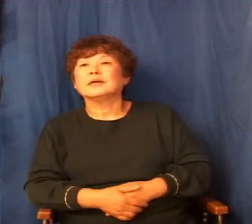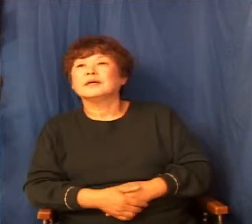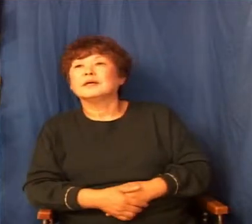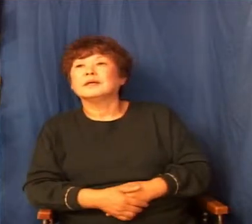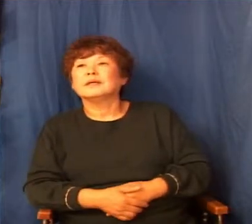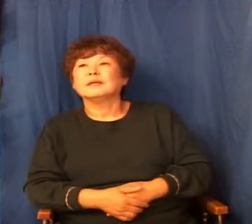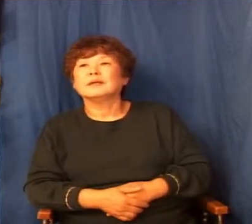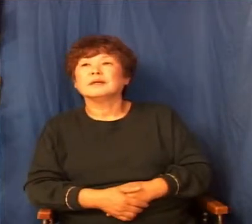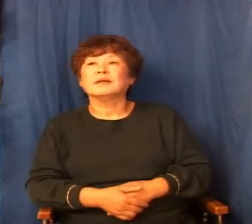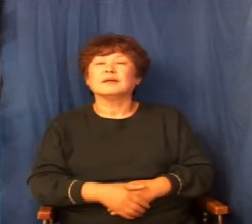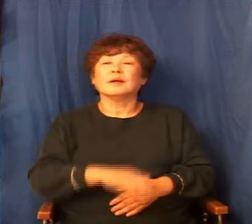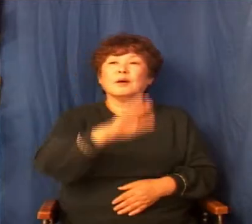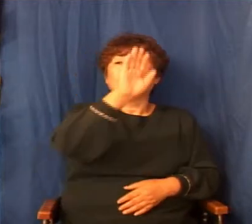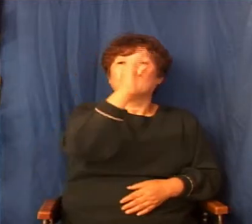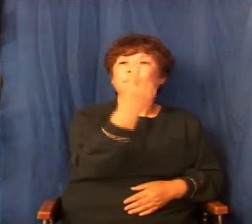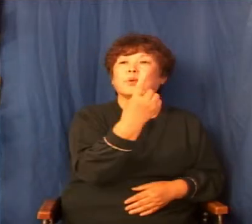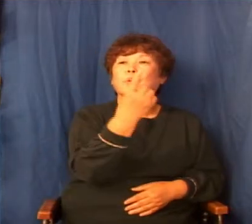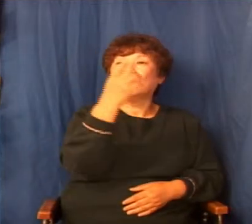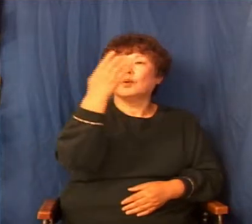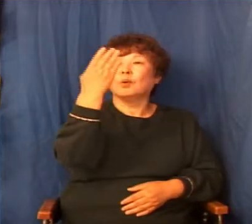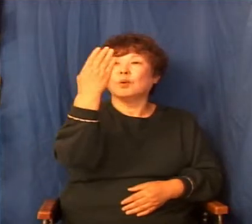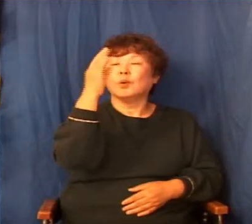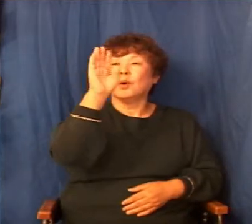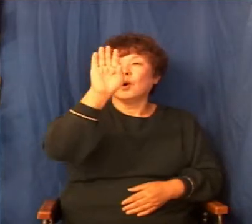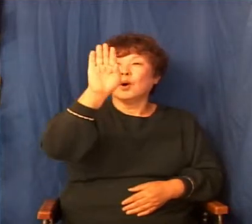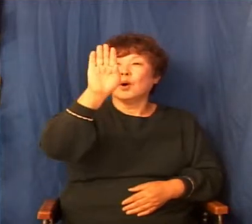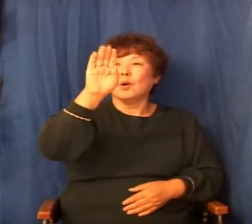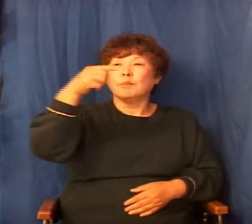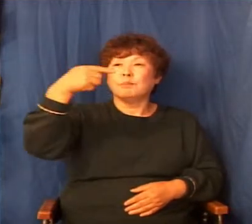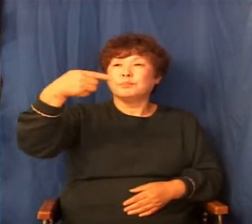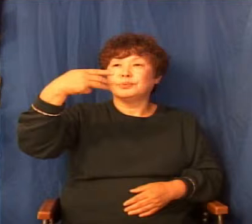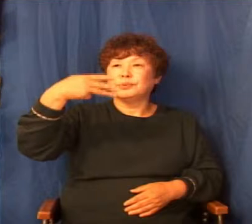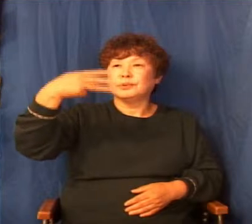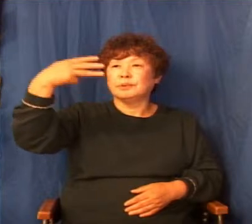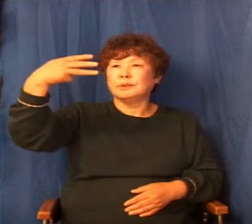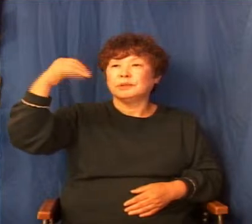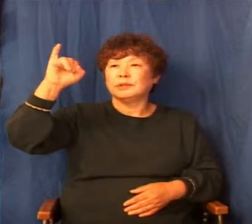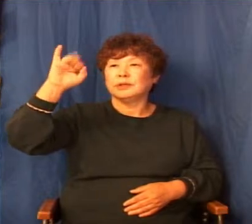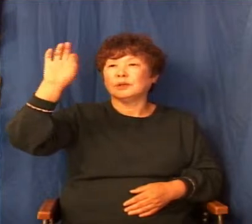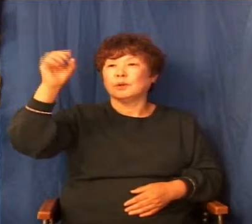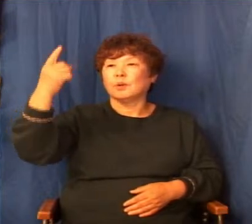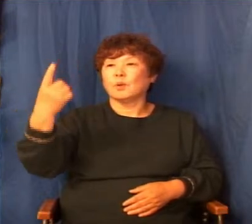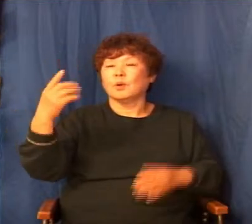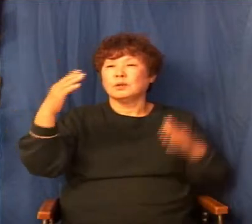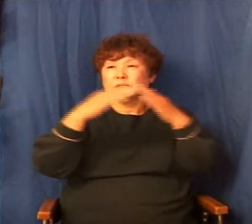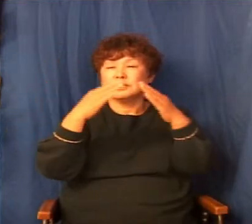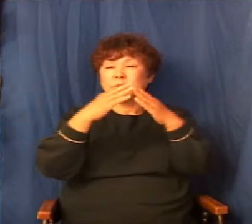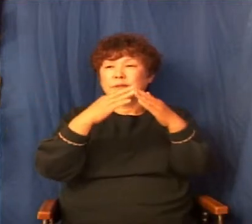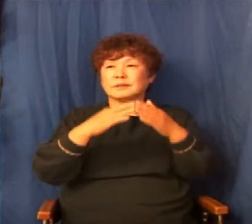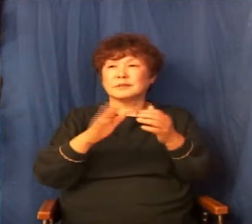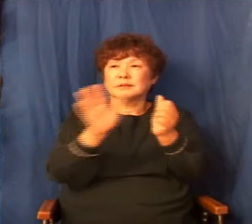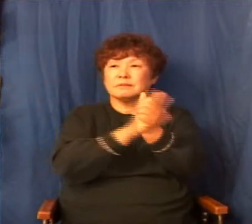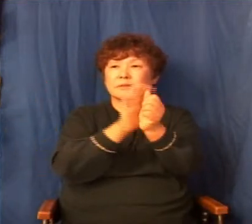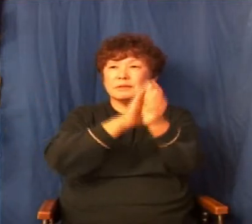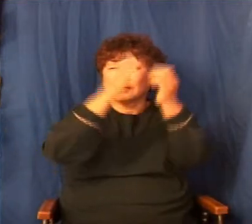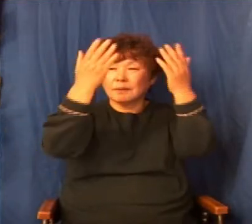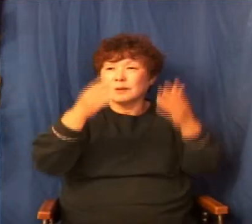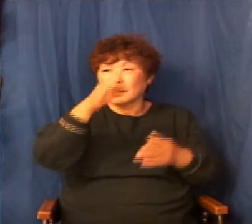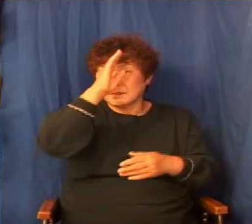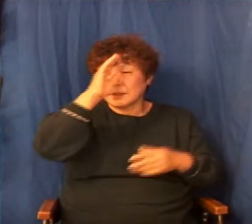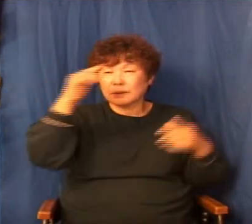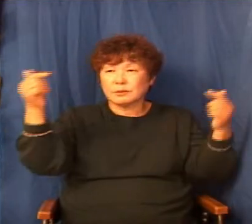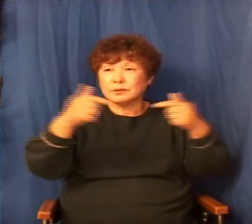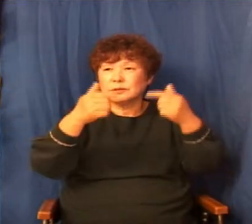보블리오 집에서 대접도 받고 이러면서 그곳에서 병도 고쳐주고 그러니까